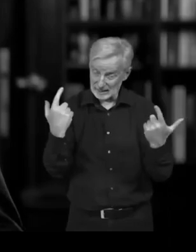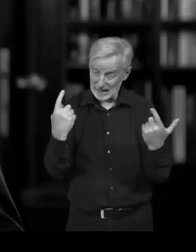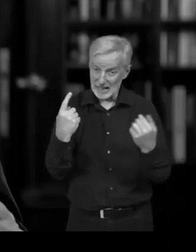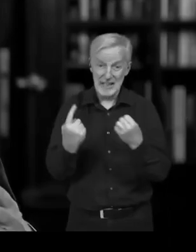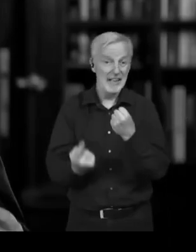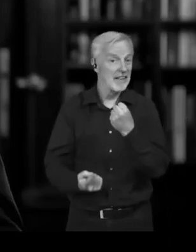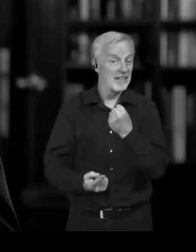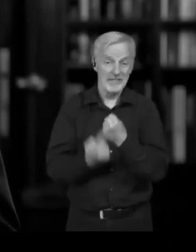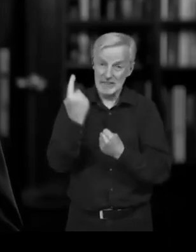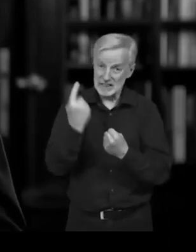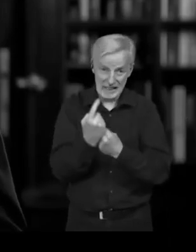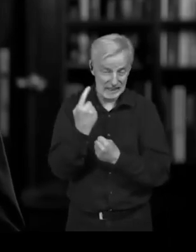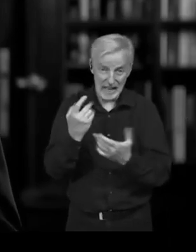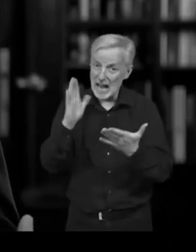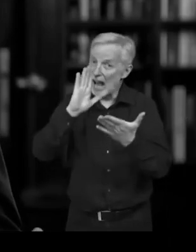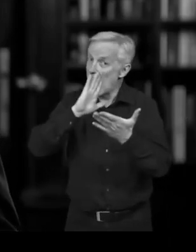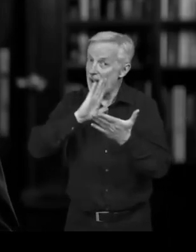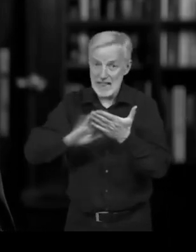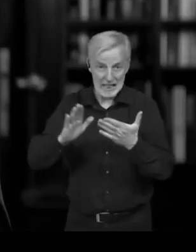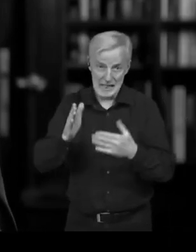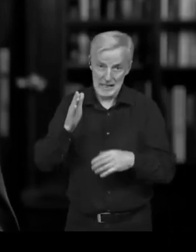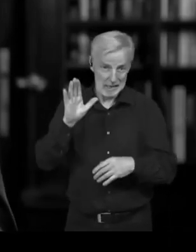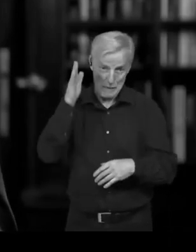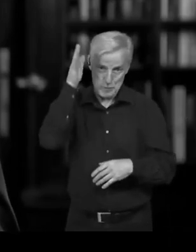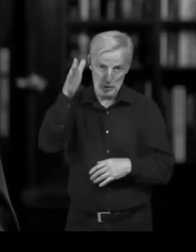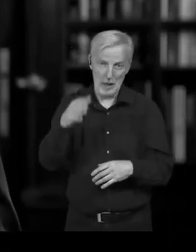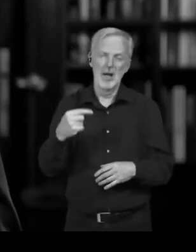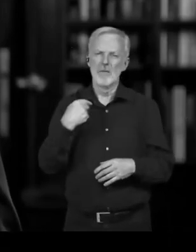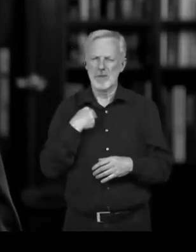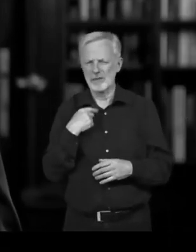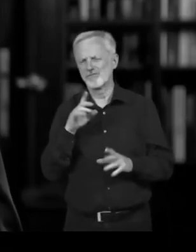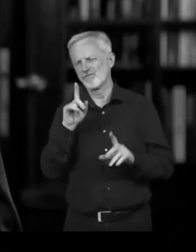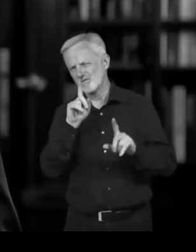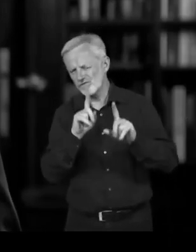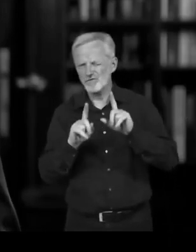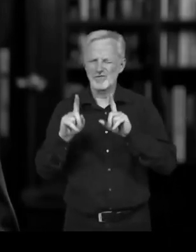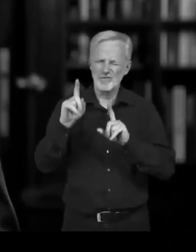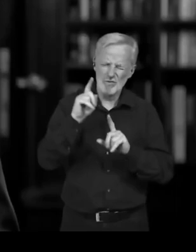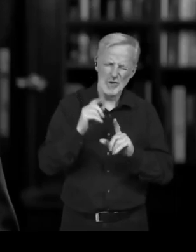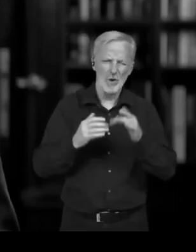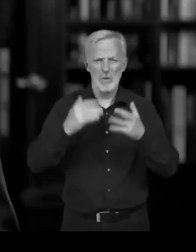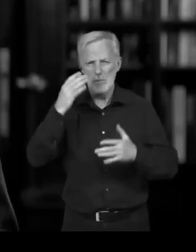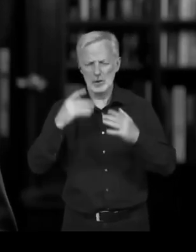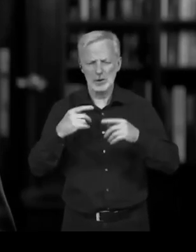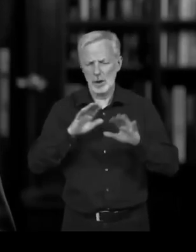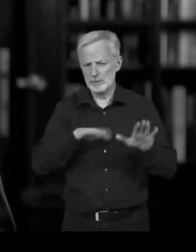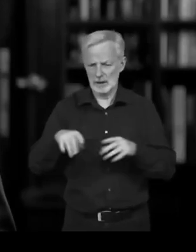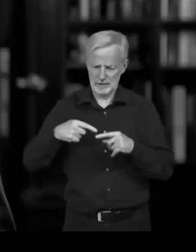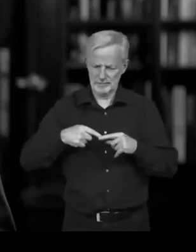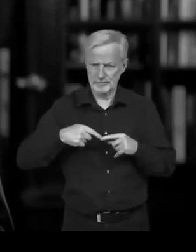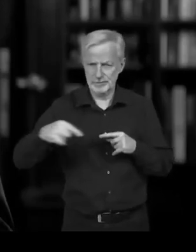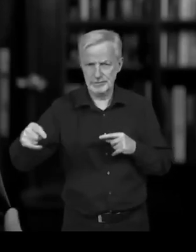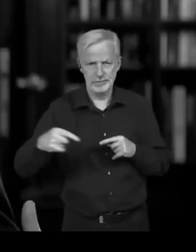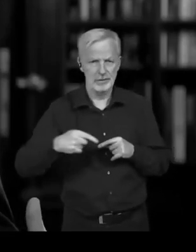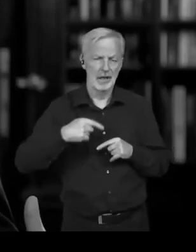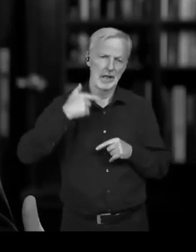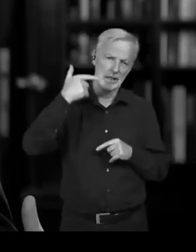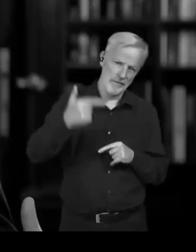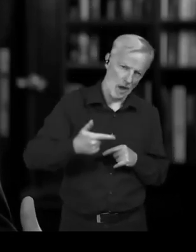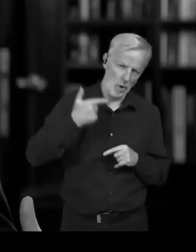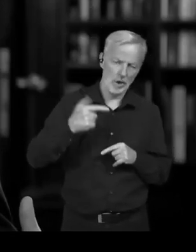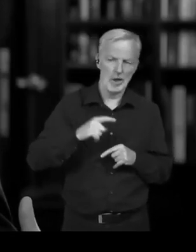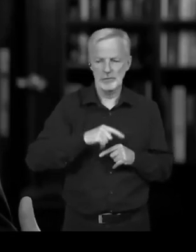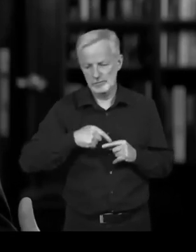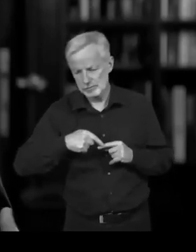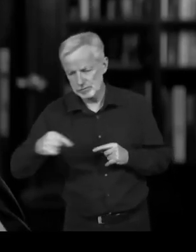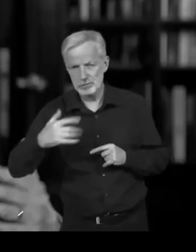činil nějakých 70 až 80 tisíc Kč měsíčně, tak si vůbec těžovat nebudu. Pro mě by to bylo ještě levný. Ale vzhledem k tomu,